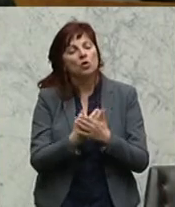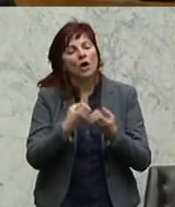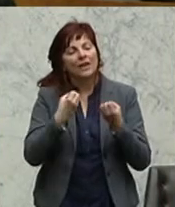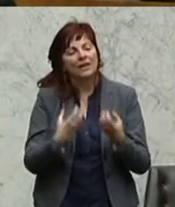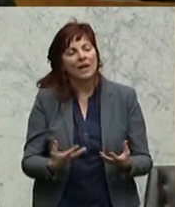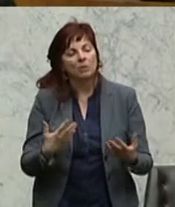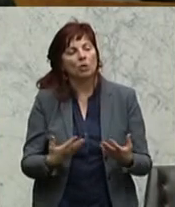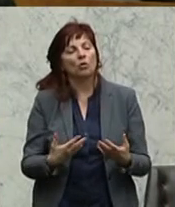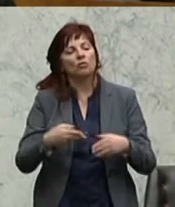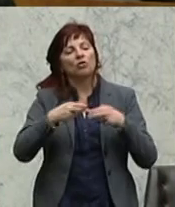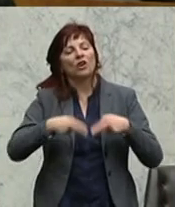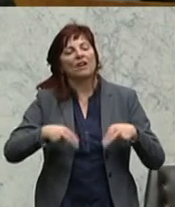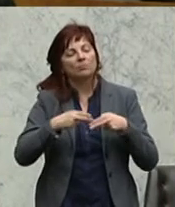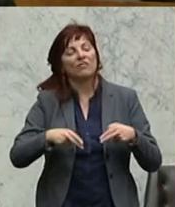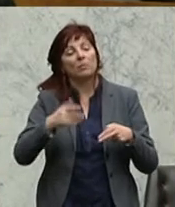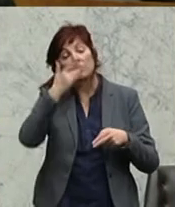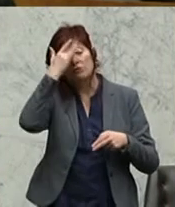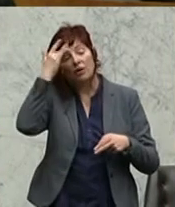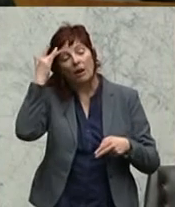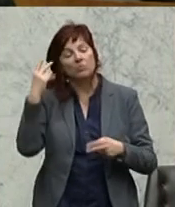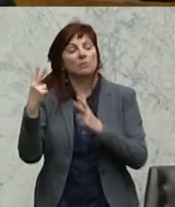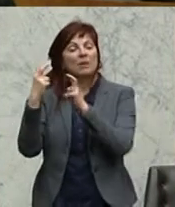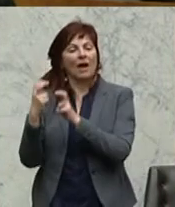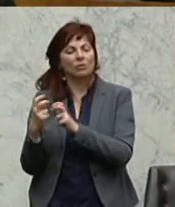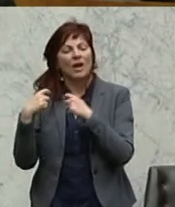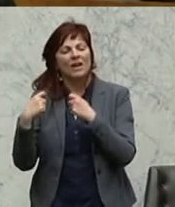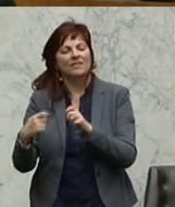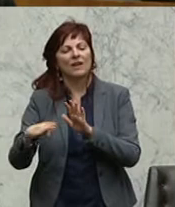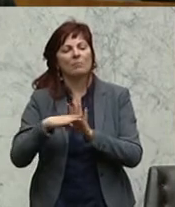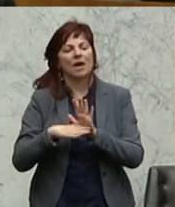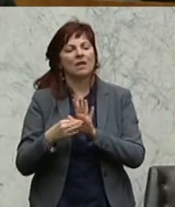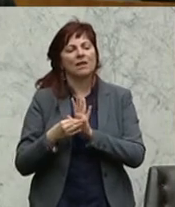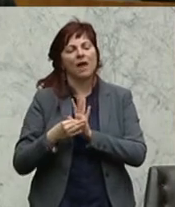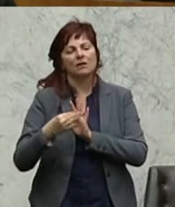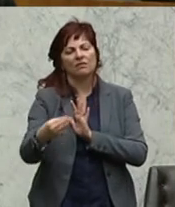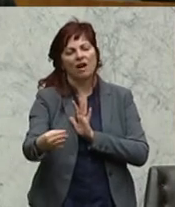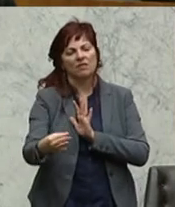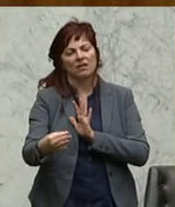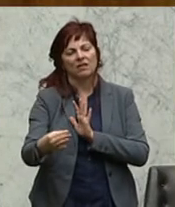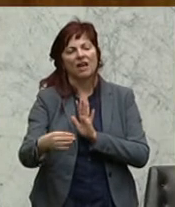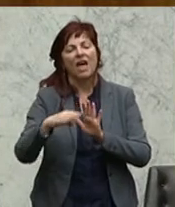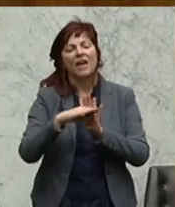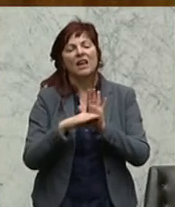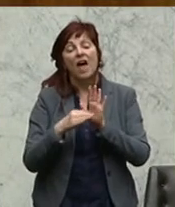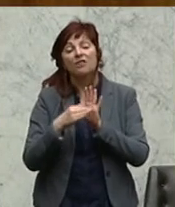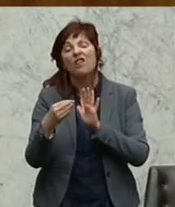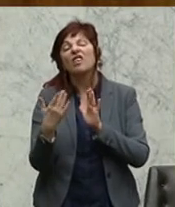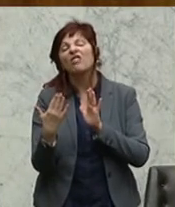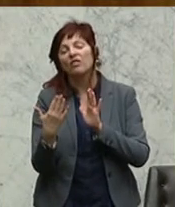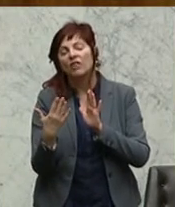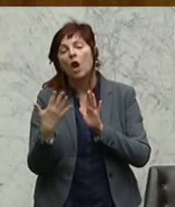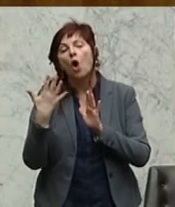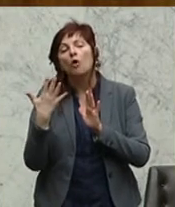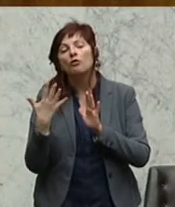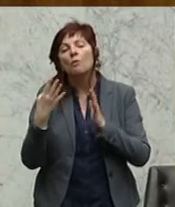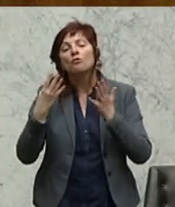Beherbergung gibt es einen Leitfaden. Bitte, das sind 95 DIN A4-Seiten. Also meine Damen und